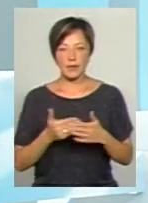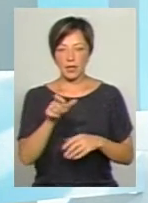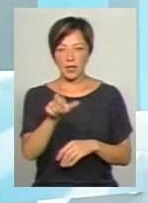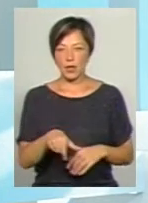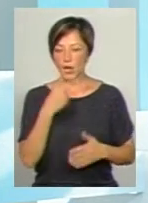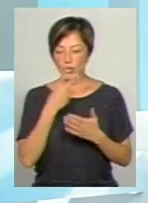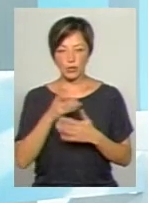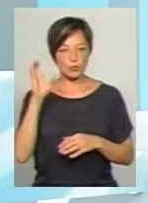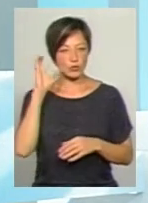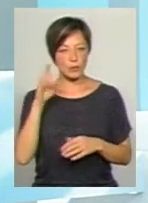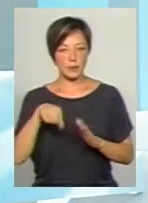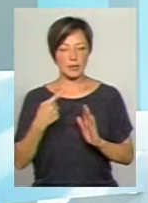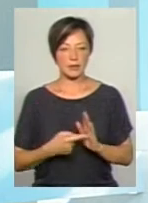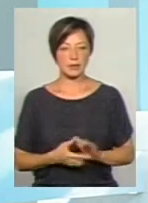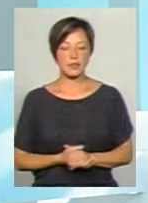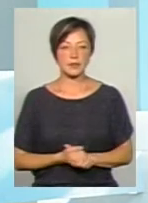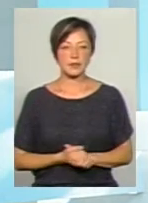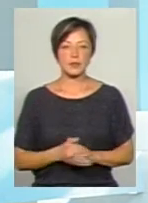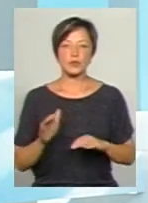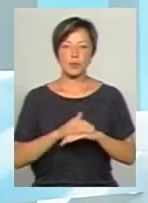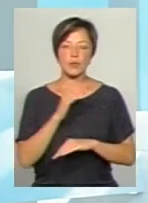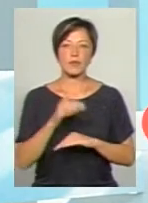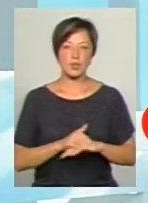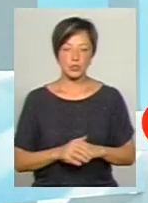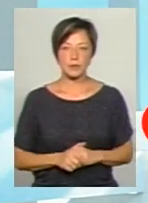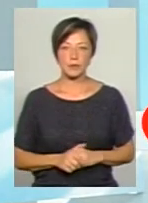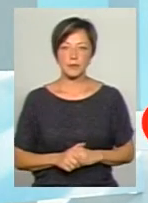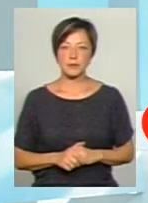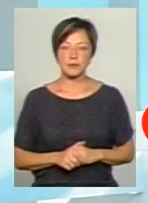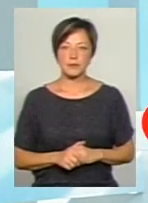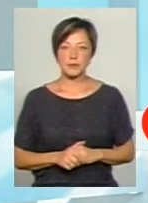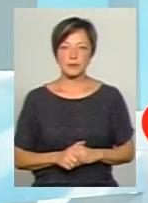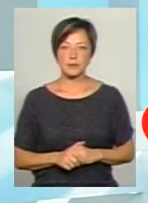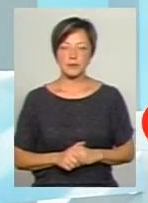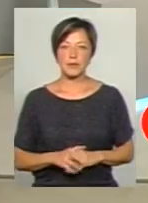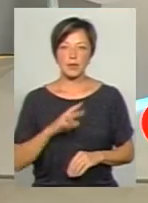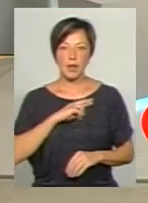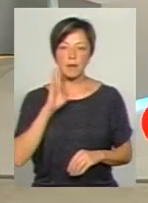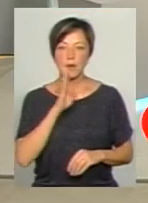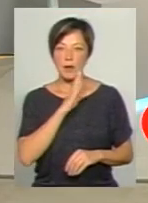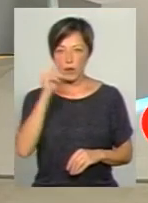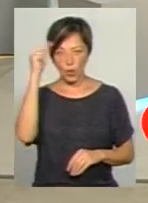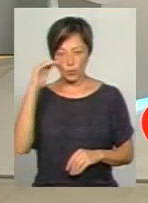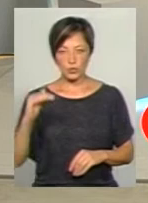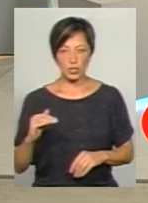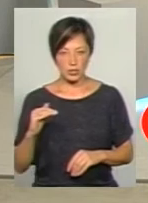давайте почуємо його питання. Добрий вечір. Добрий вечір. Я, мама, учениця,